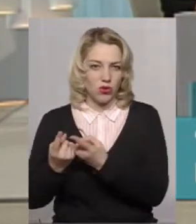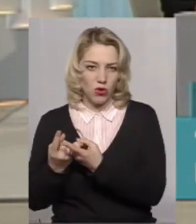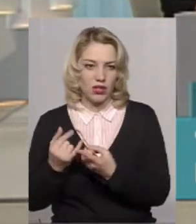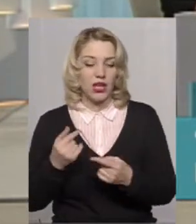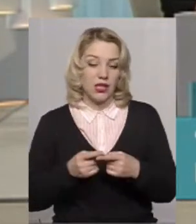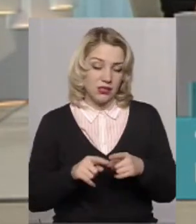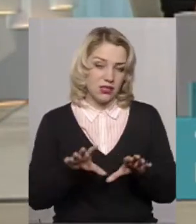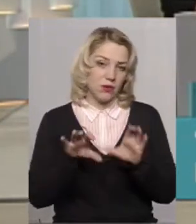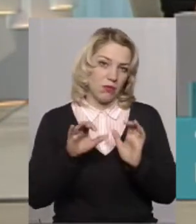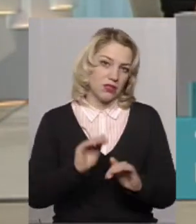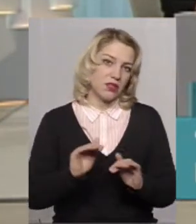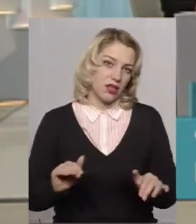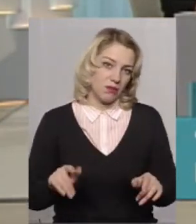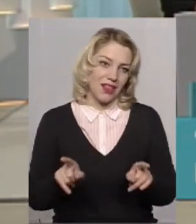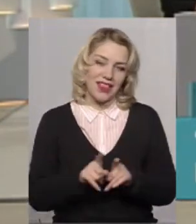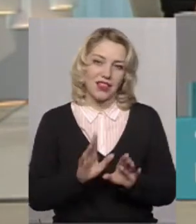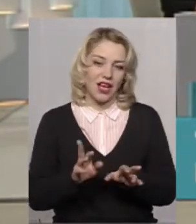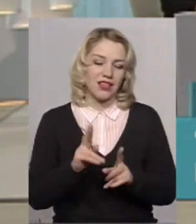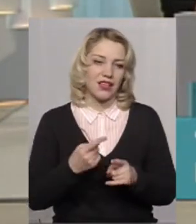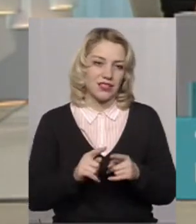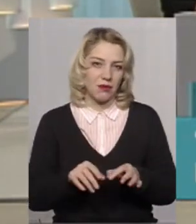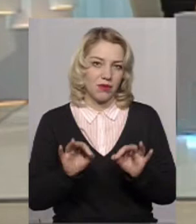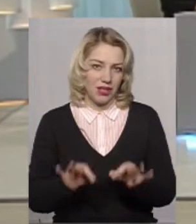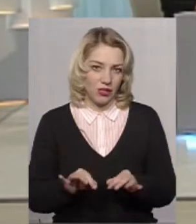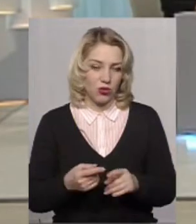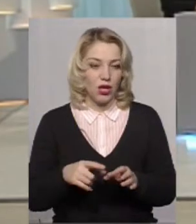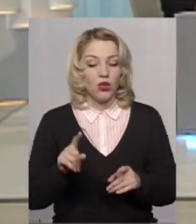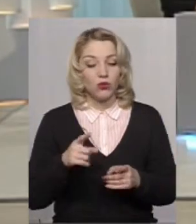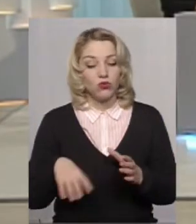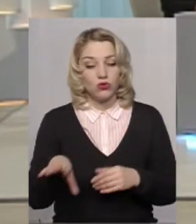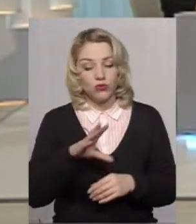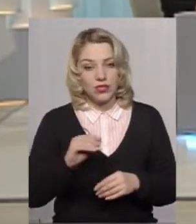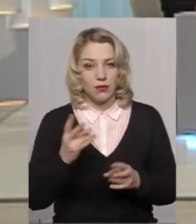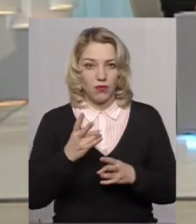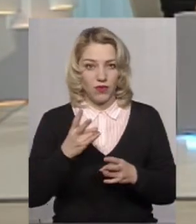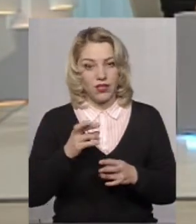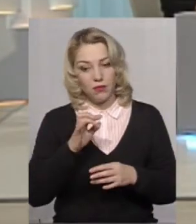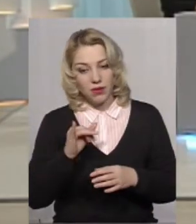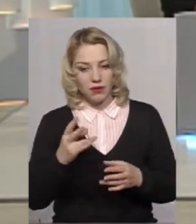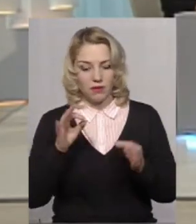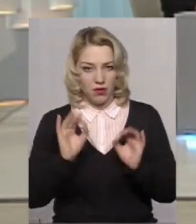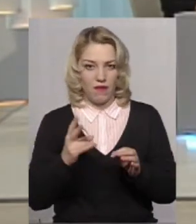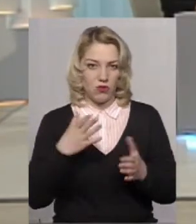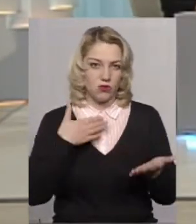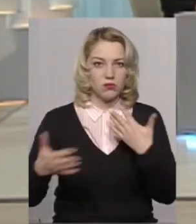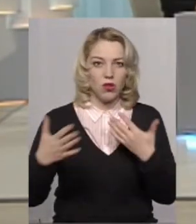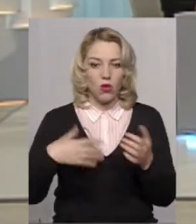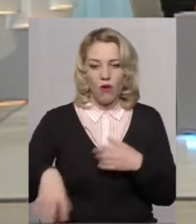дітьми не так, як це прийнято, тому що всі повинні, нібито, спілкуватися,